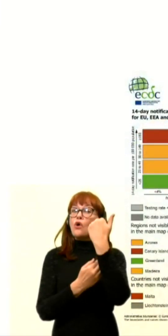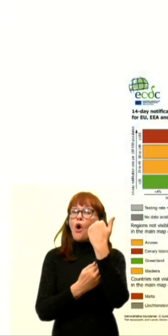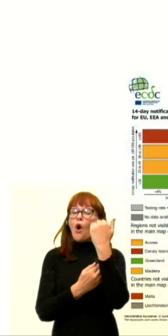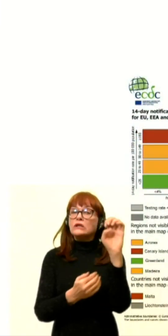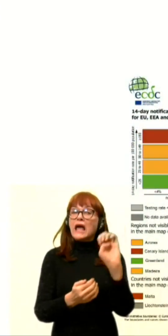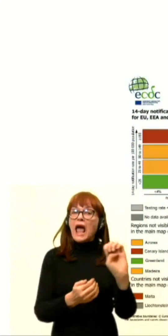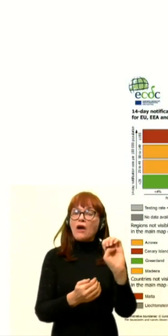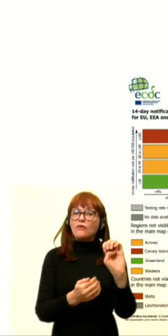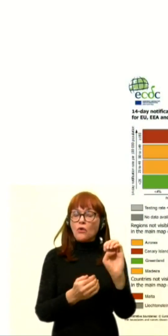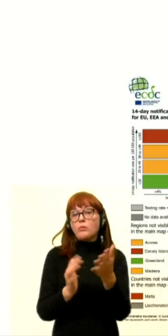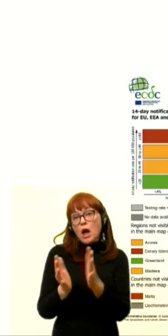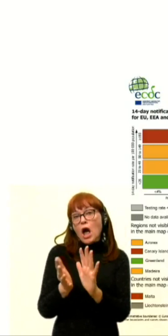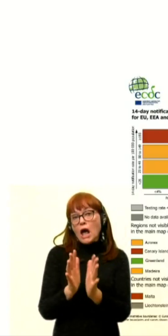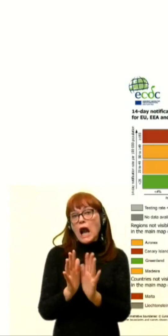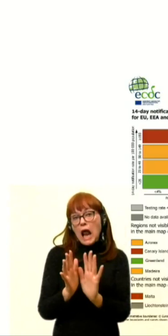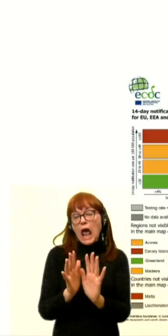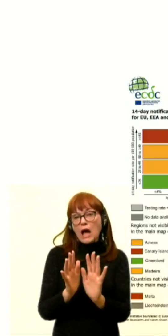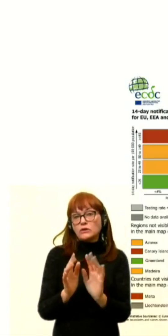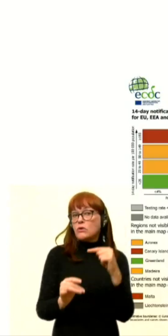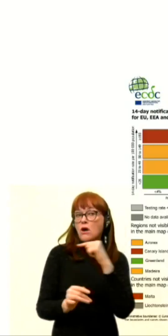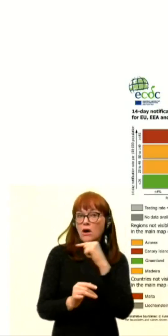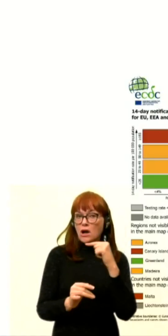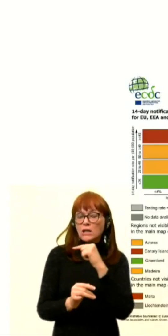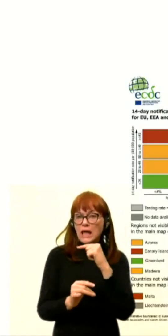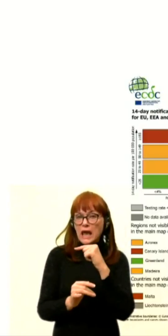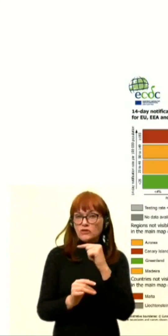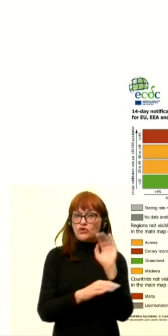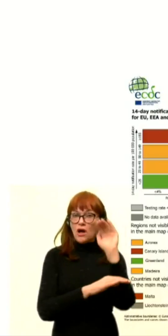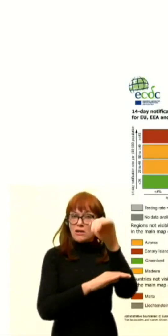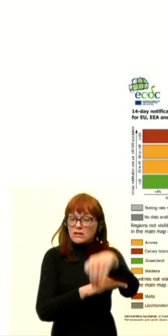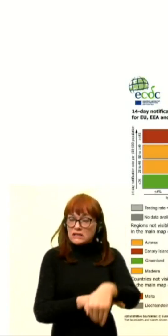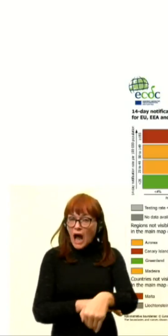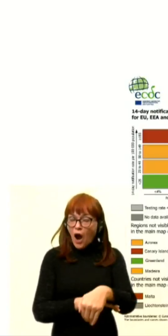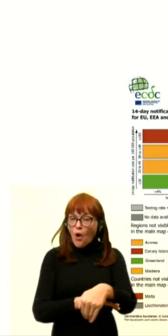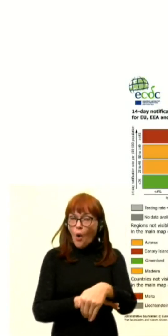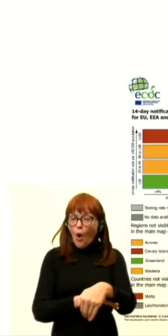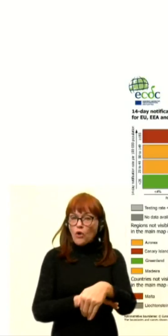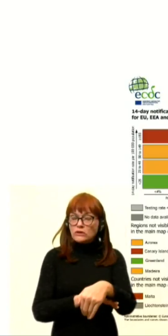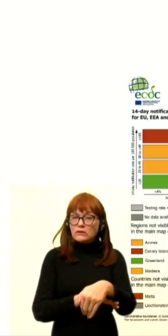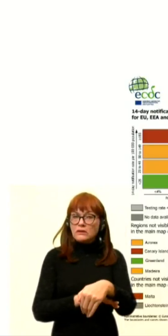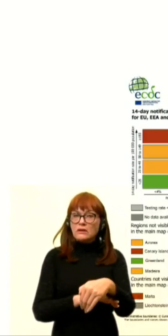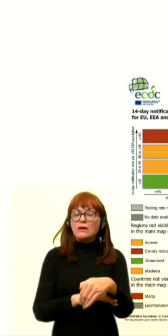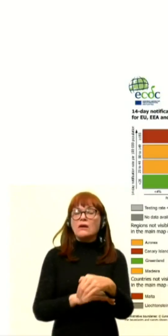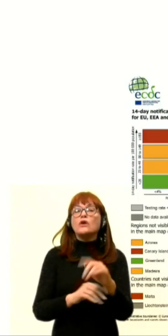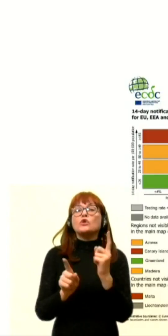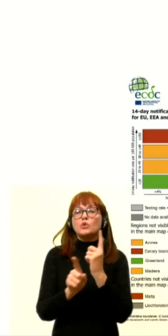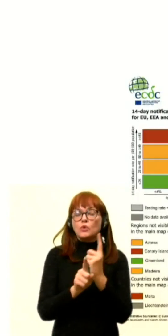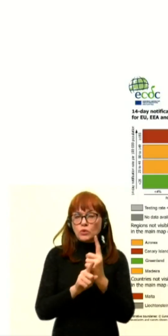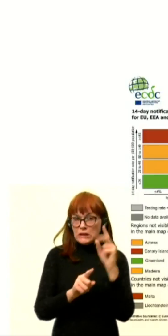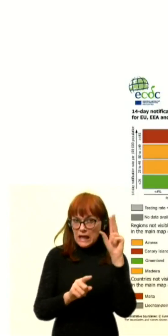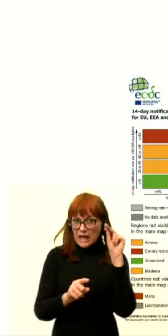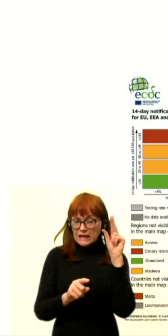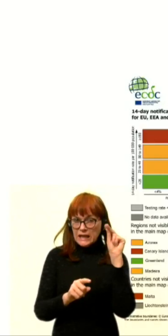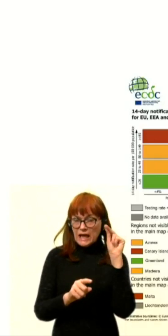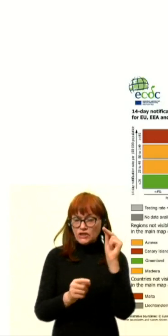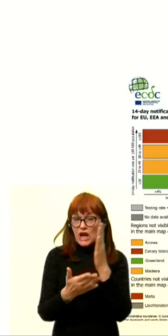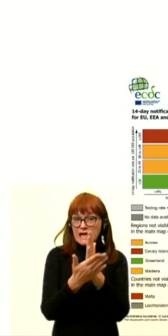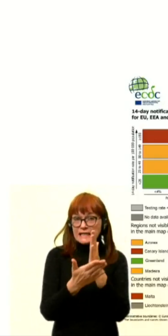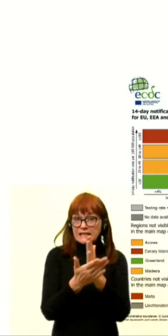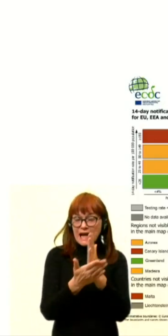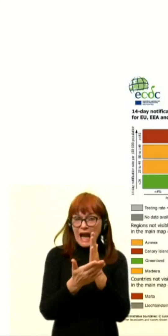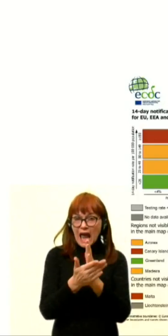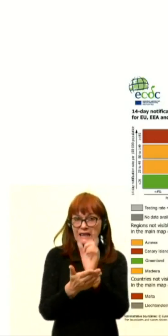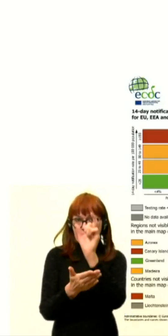ki je bil relativno rdeč, na zahod Evrope, ki je bil relativno rdeč in na ta srednji pas, ki gre